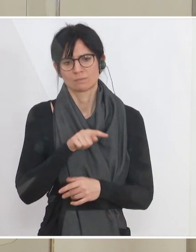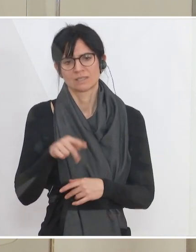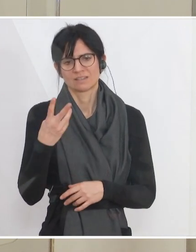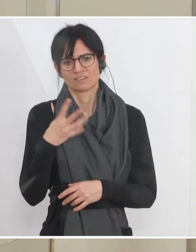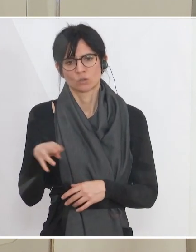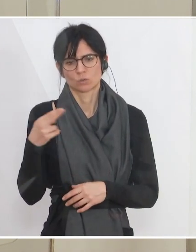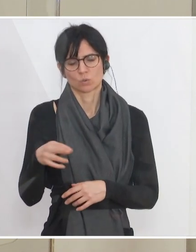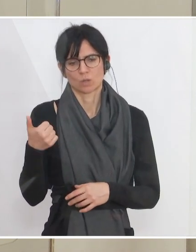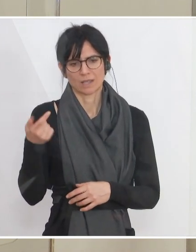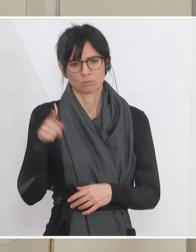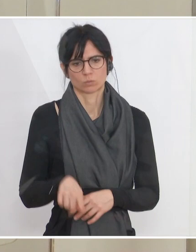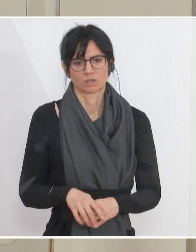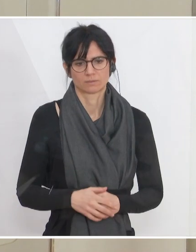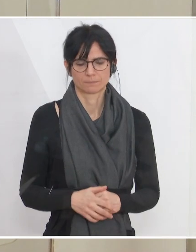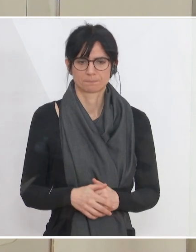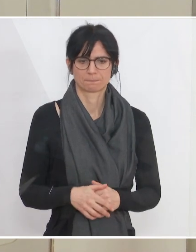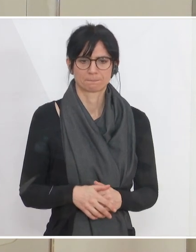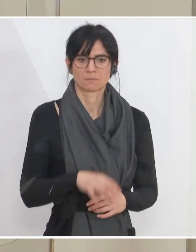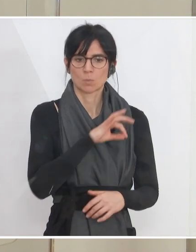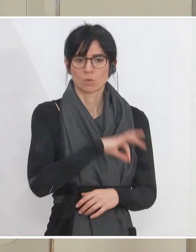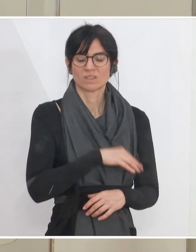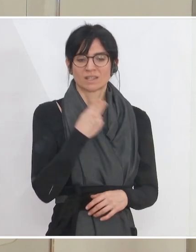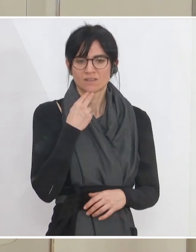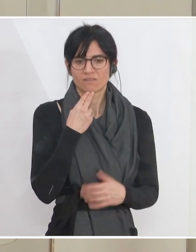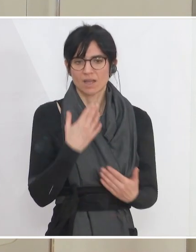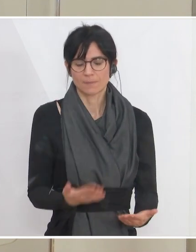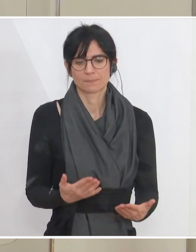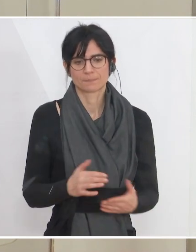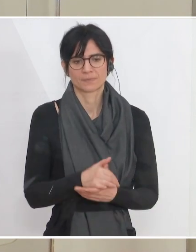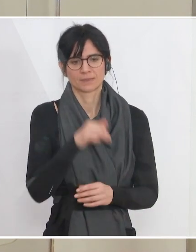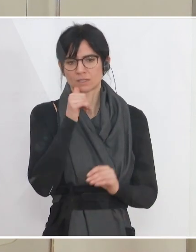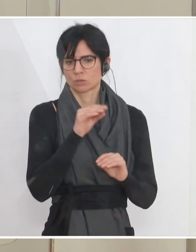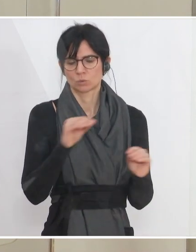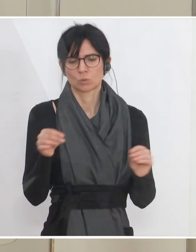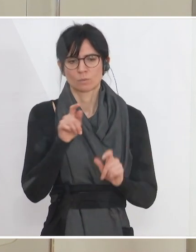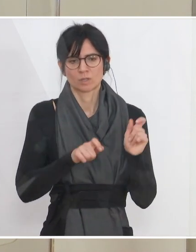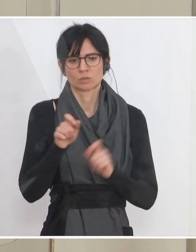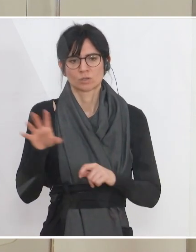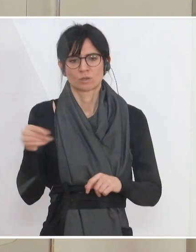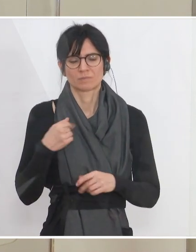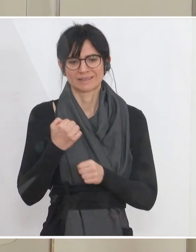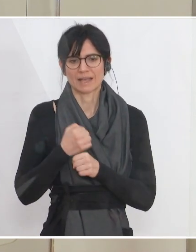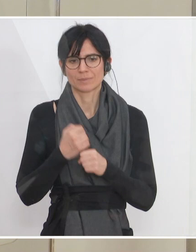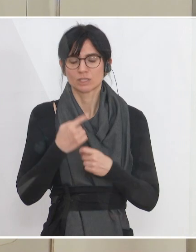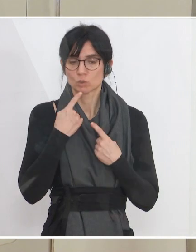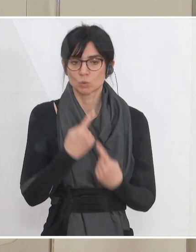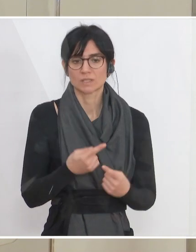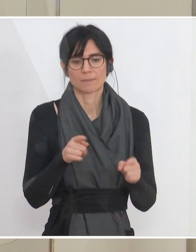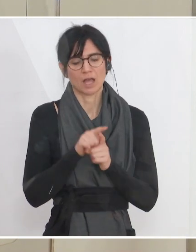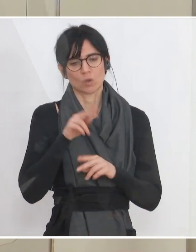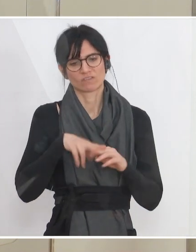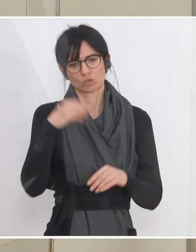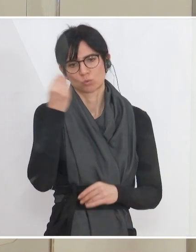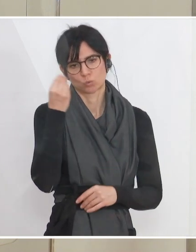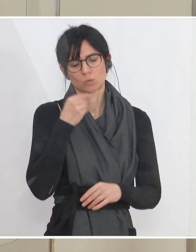pro Monat. Es profitieren auch von diesem Beschluss nicht nur Personen mit Jobzusage, sondern auch Personen, die in Schulung sind. Auch